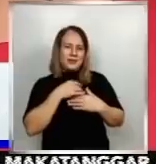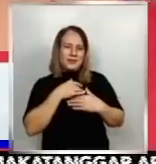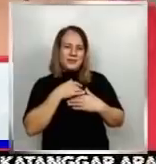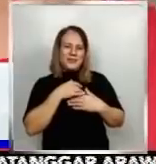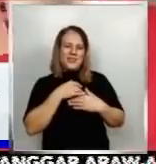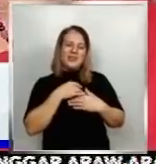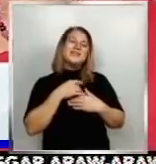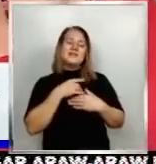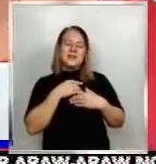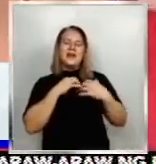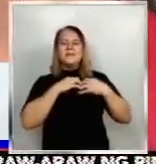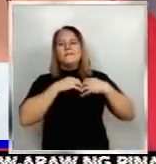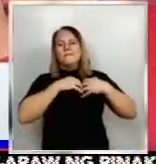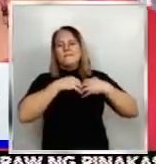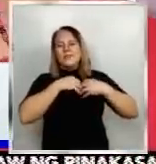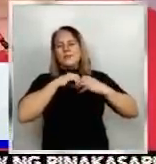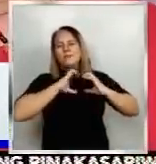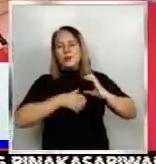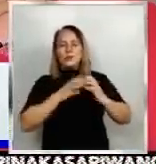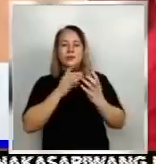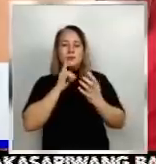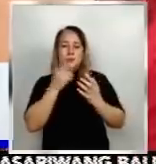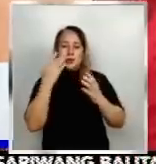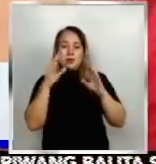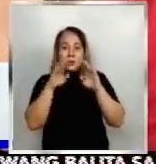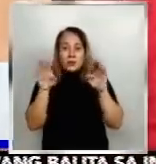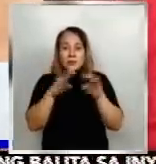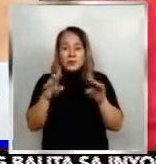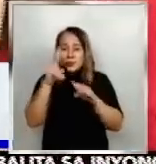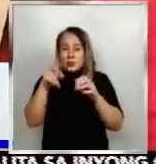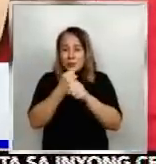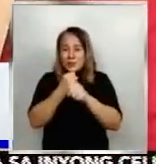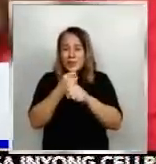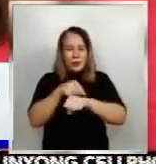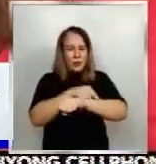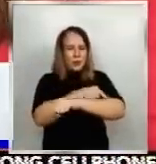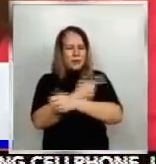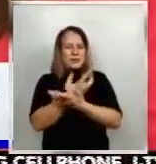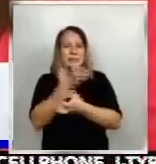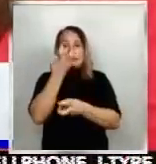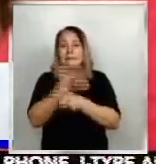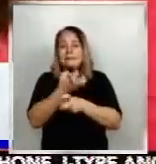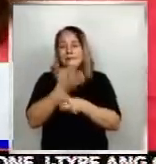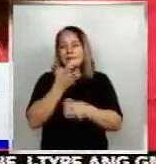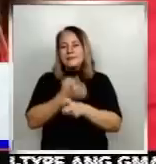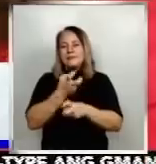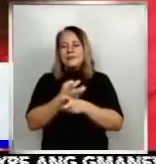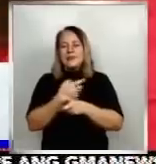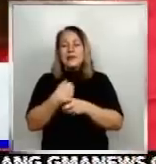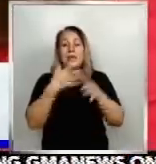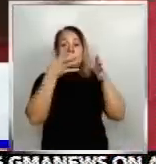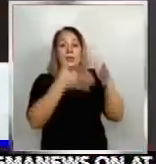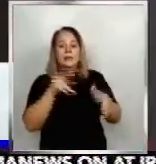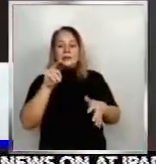Wasak. Kasi magwapasko tapos matagal din yung dalawang taon. Siyempre, mahirot din. Naiwan naman ni Nika Lumakad